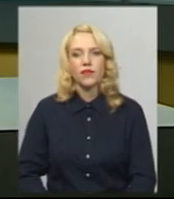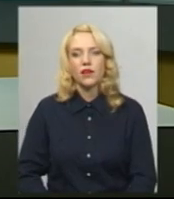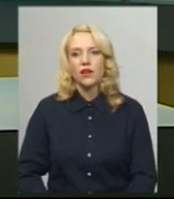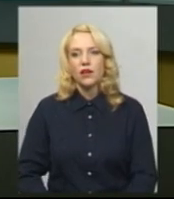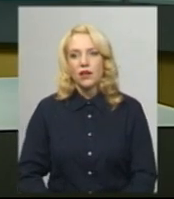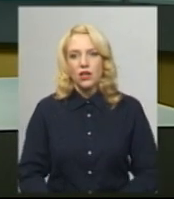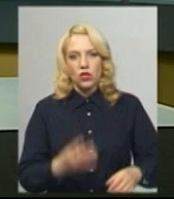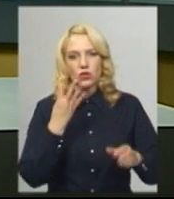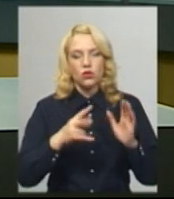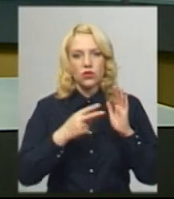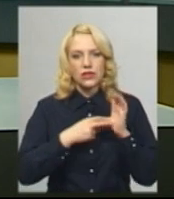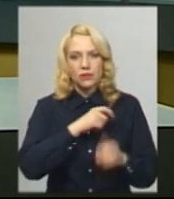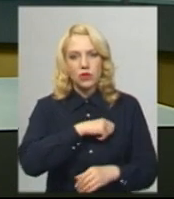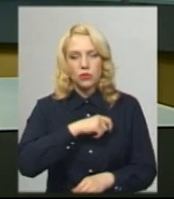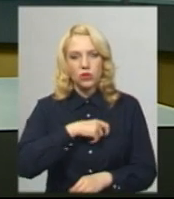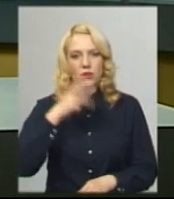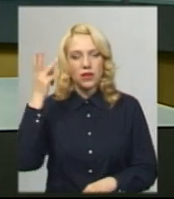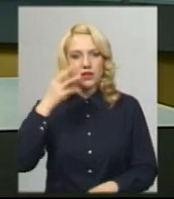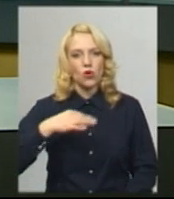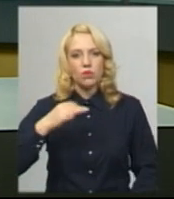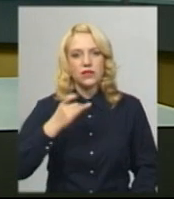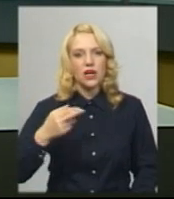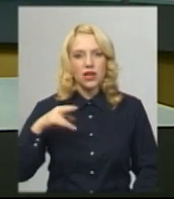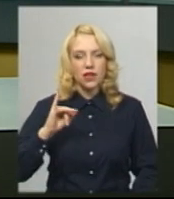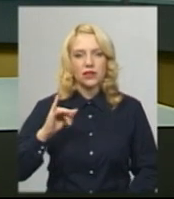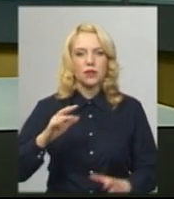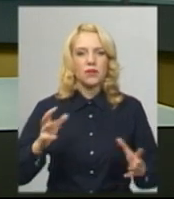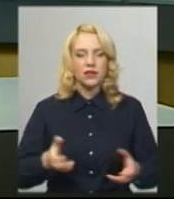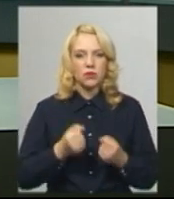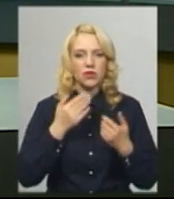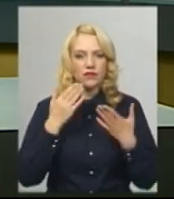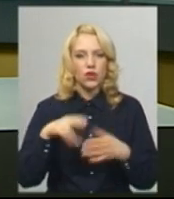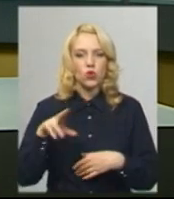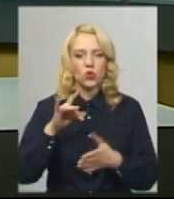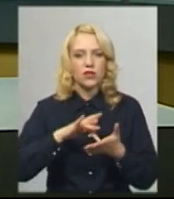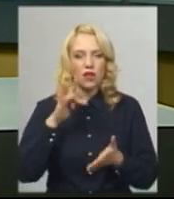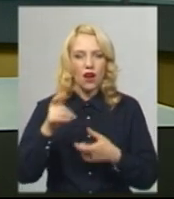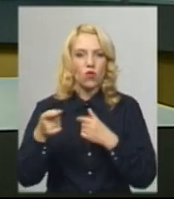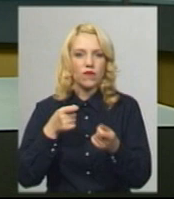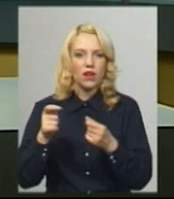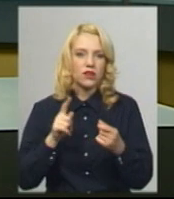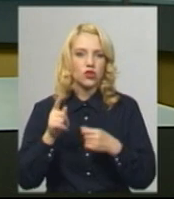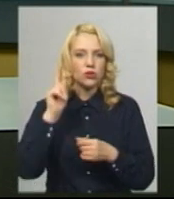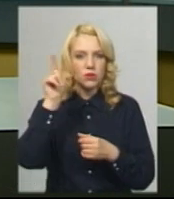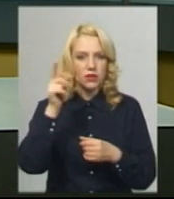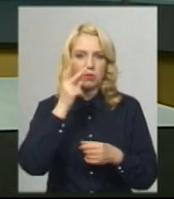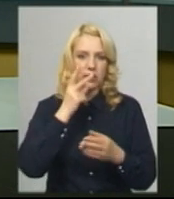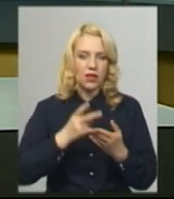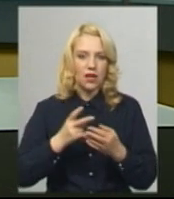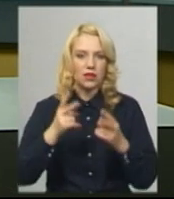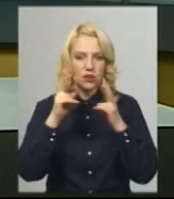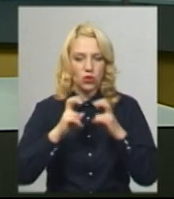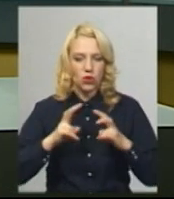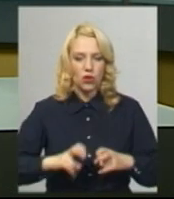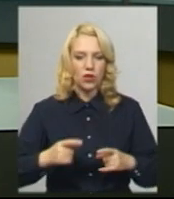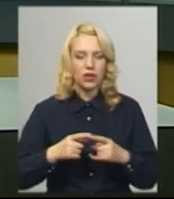47 депутатів Хмельницької обласної ради підтримали звернення до центральної влади, аби ті переглянули адміністративно-територіальний